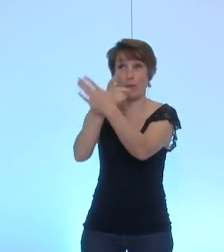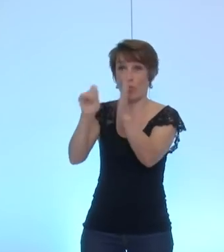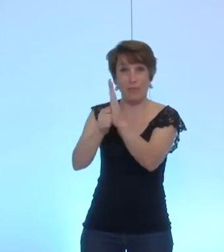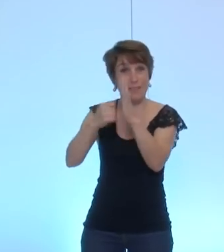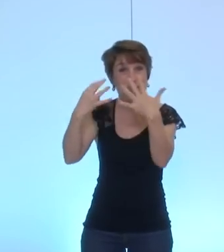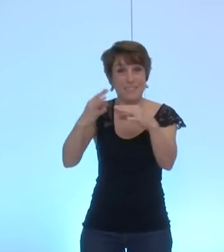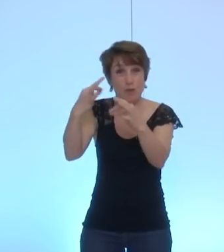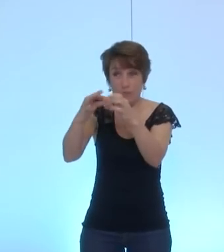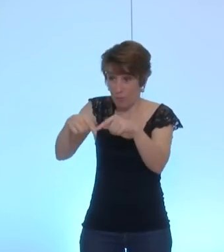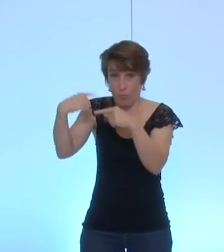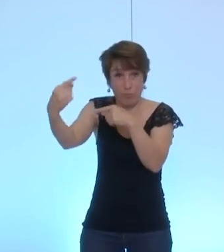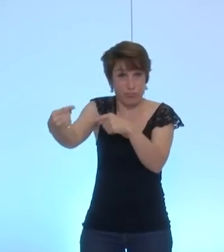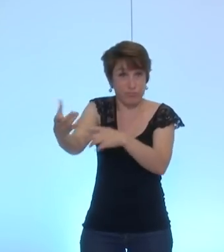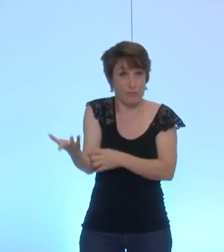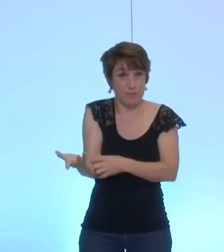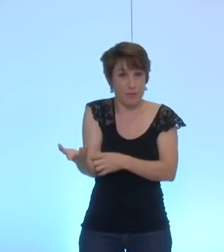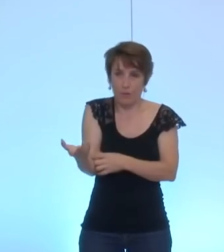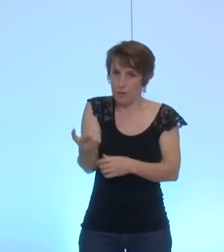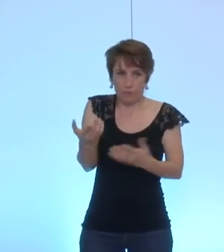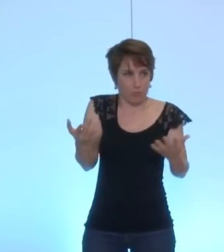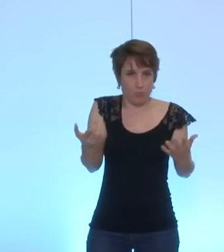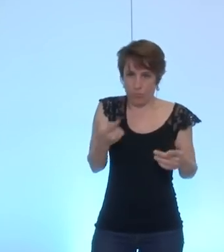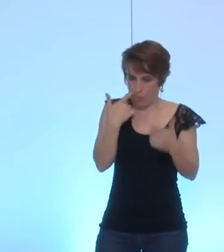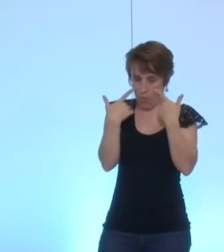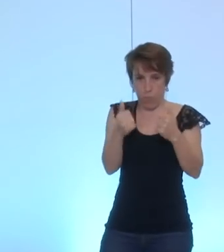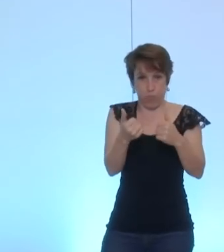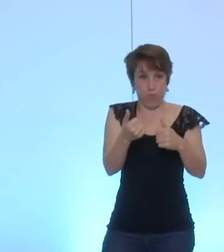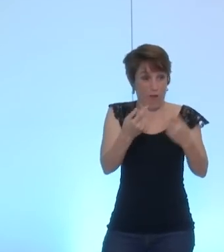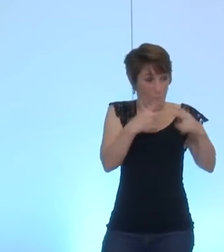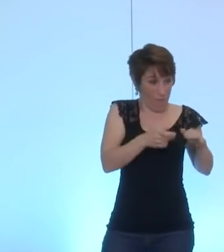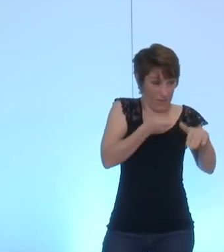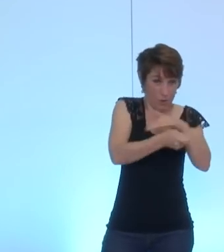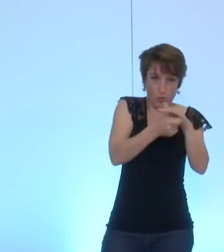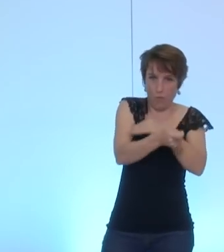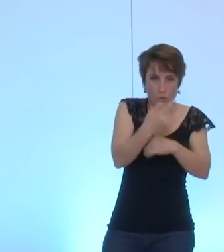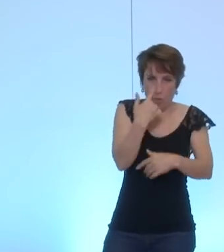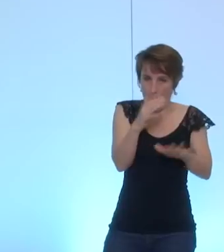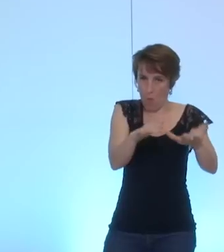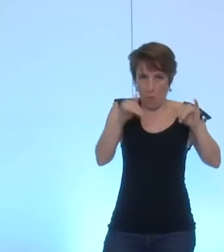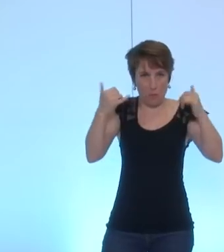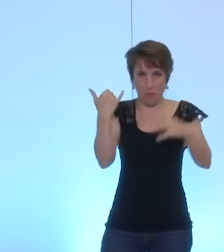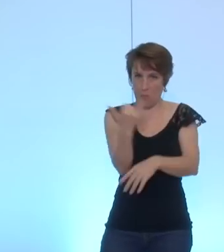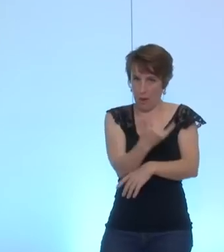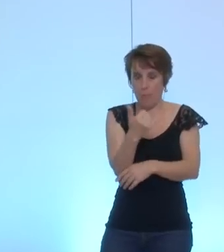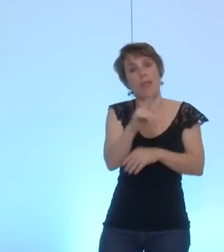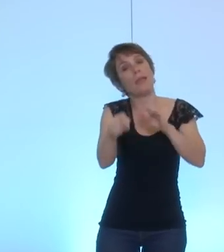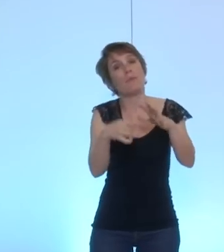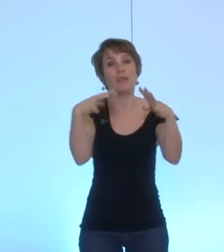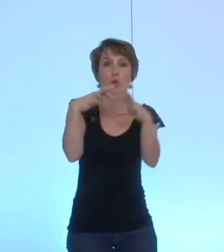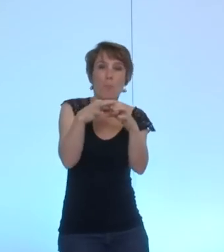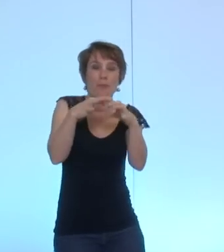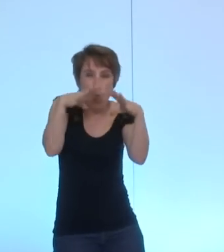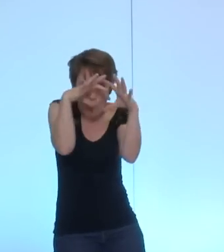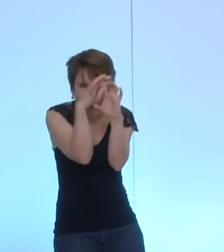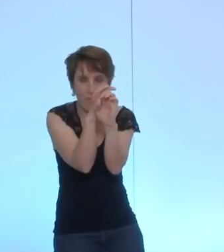septembre prochain qu'on n'a plus besoin du support de la ville pour monter les projets et bien sûr les micro-nanotechnologies sont